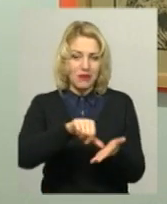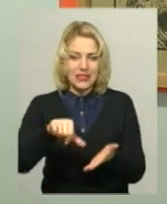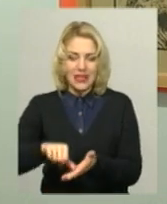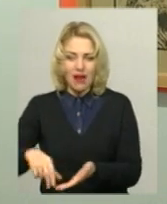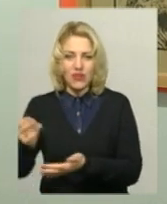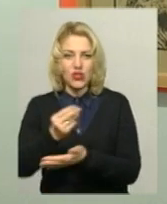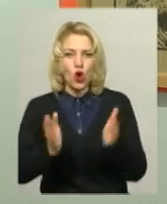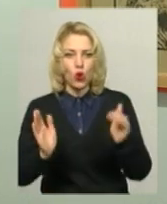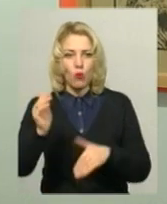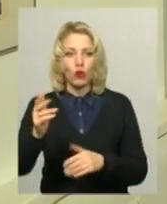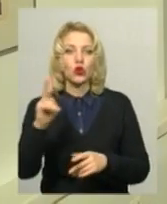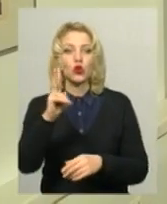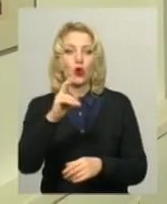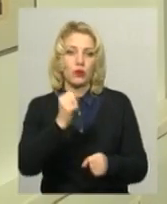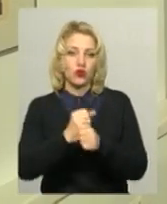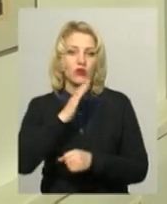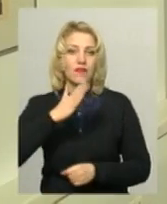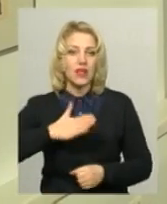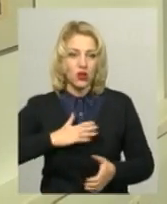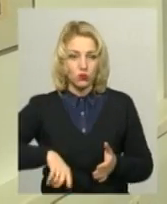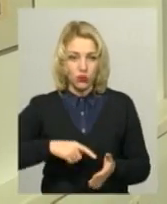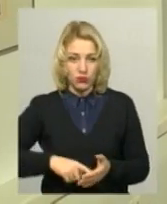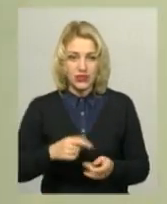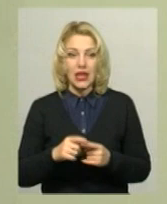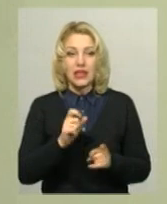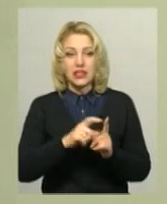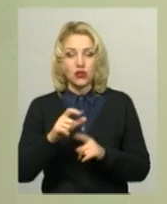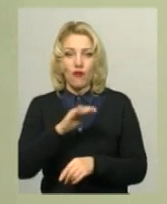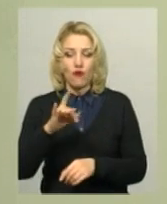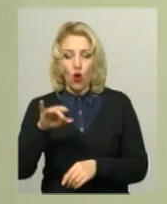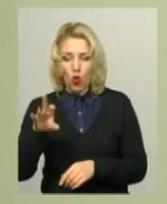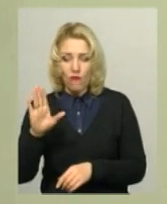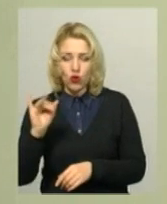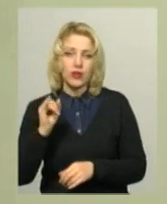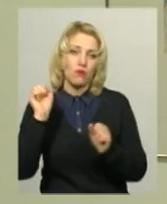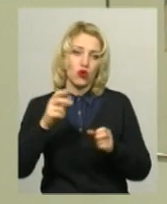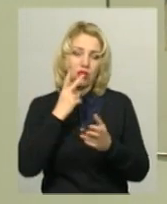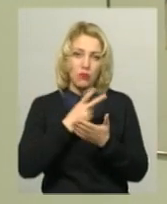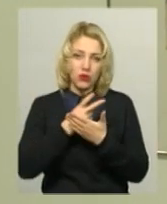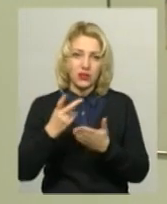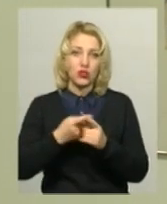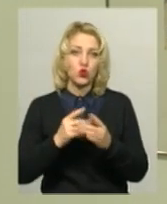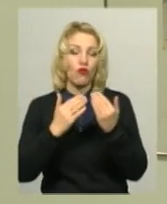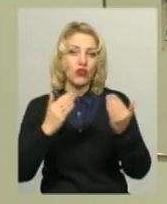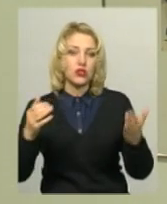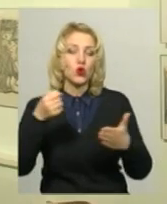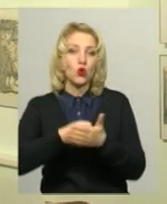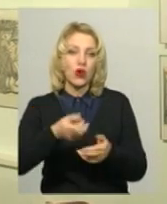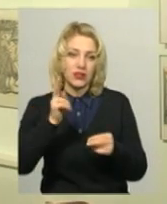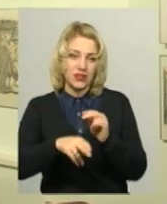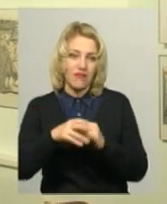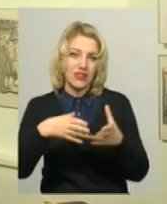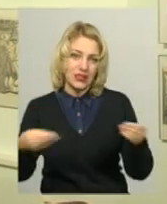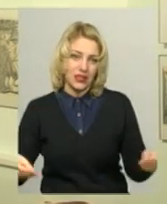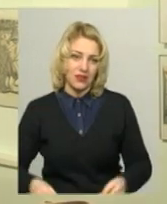які працюють у нашому місті. За словами Марії Фролова, переглянути виставку можна до весни. Анастасія Олексюк, Іван Мовчан, новини